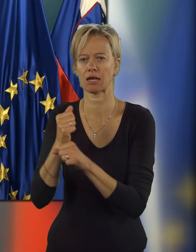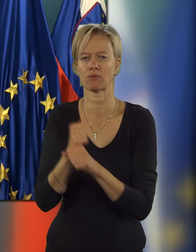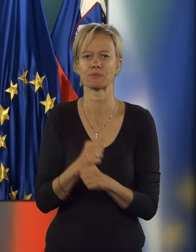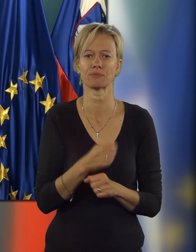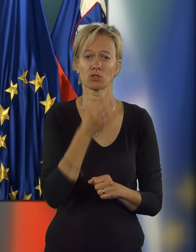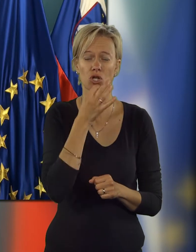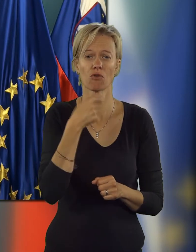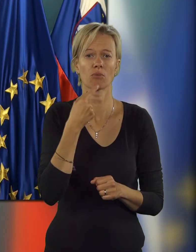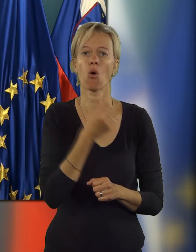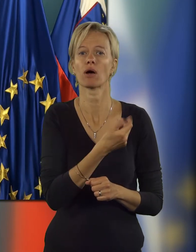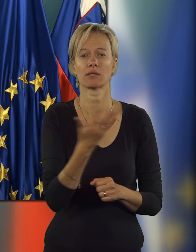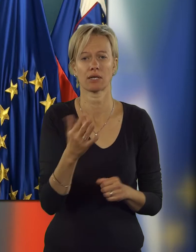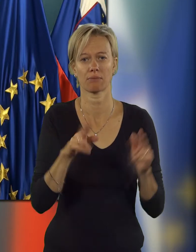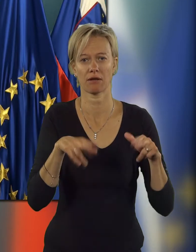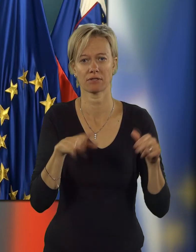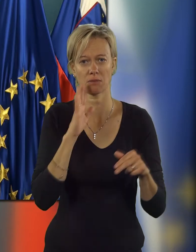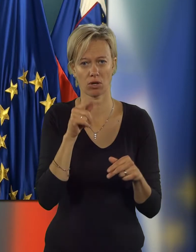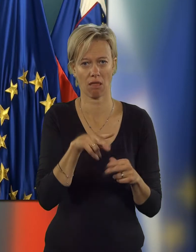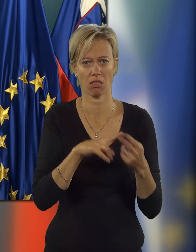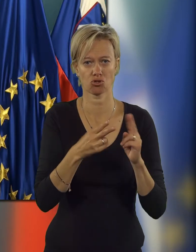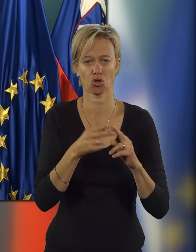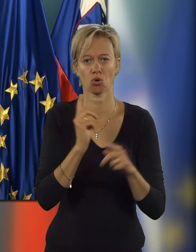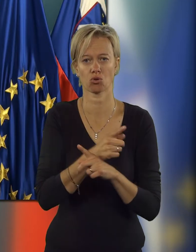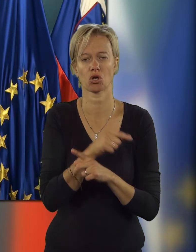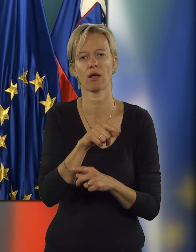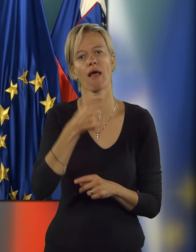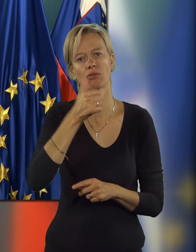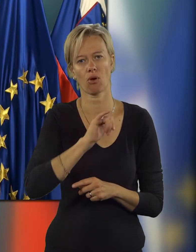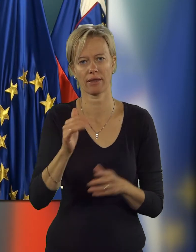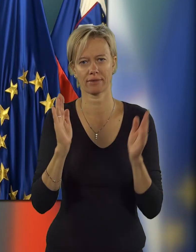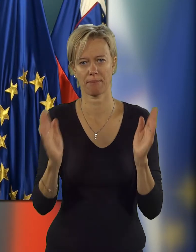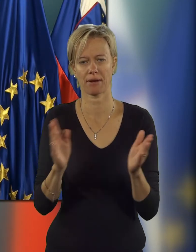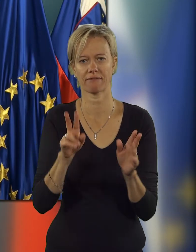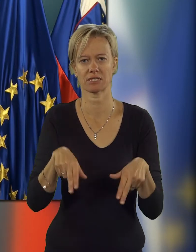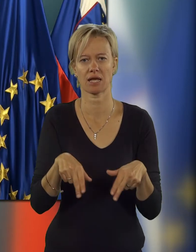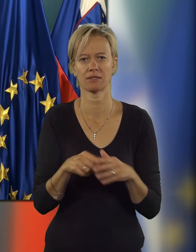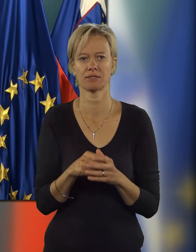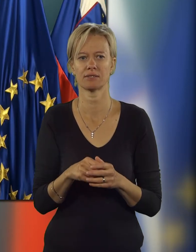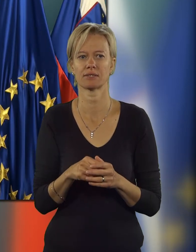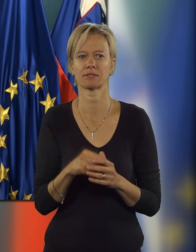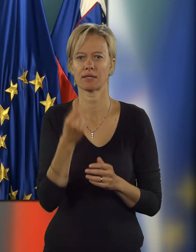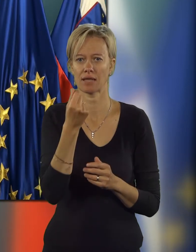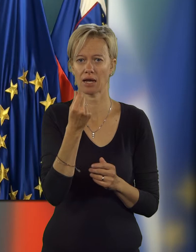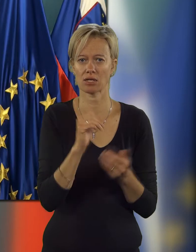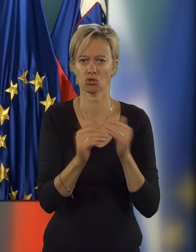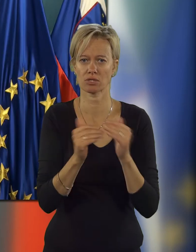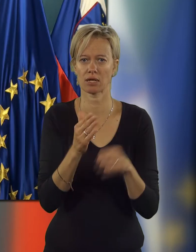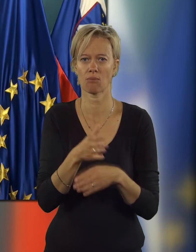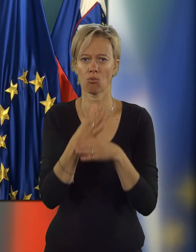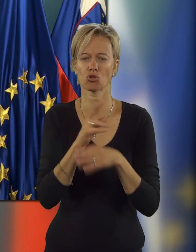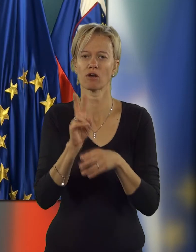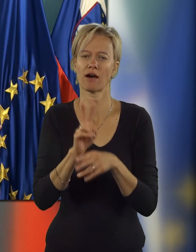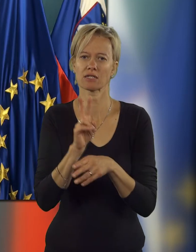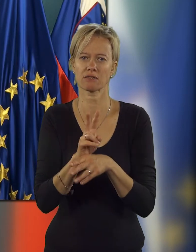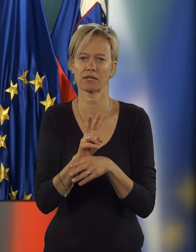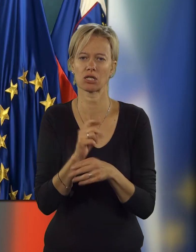Ko govorimo o katerih pravicah se bo na ta način odločalo, to gre za enoletne pravice. Torej, denarno socialna